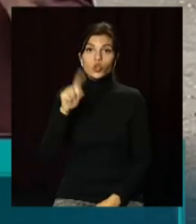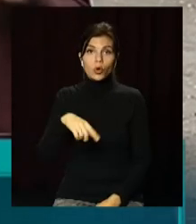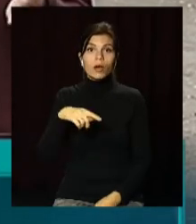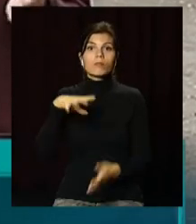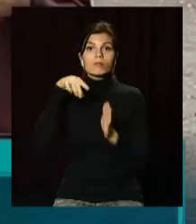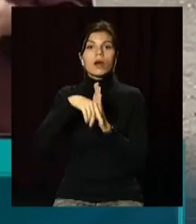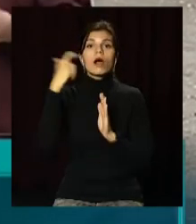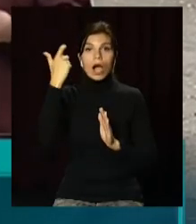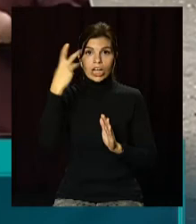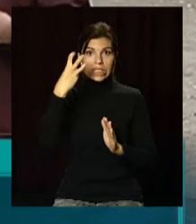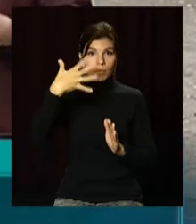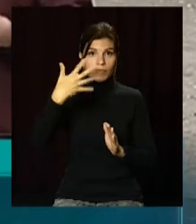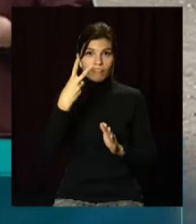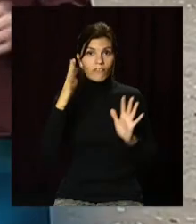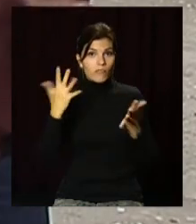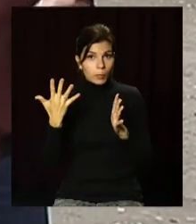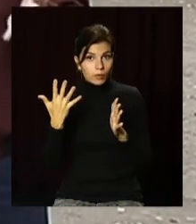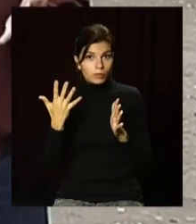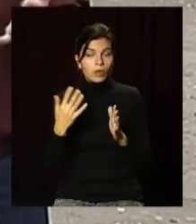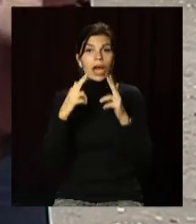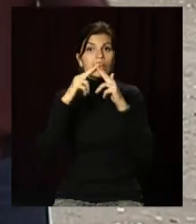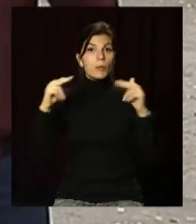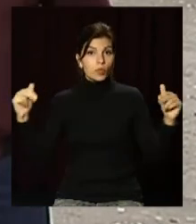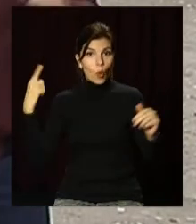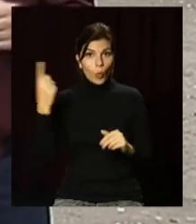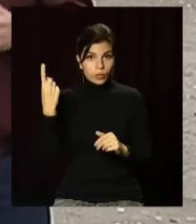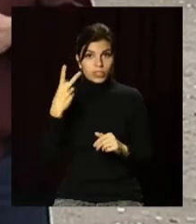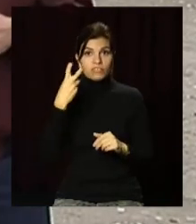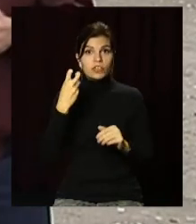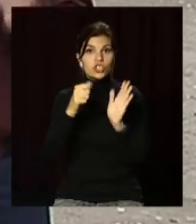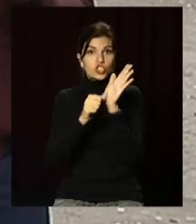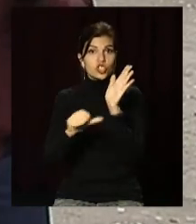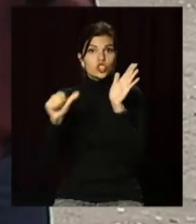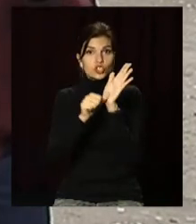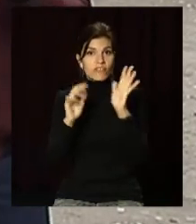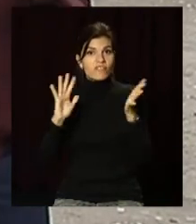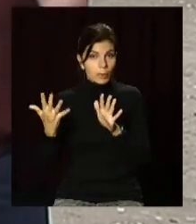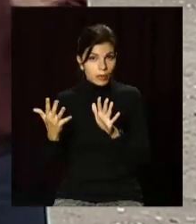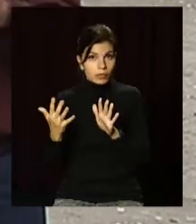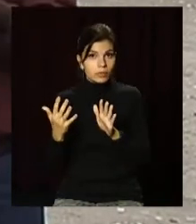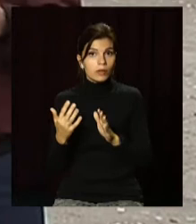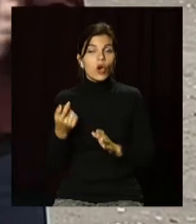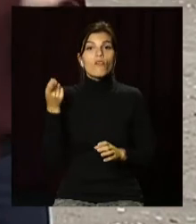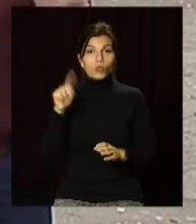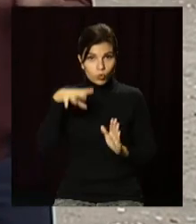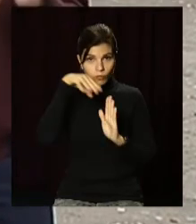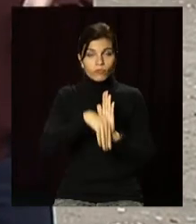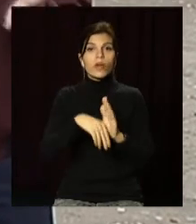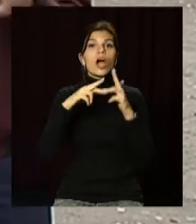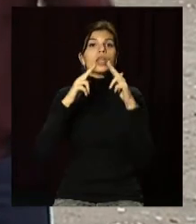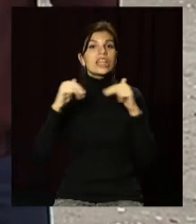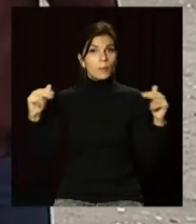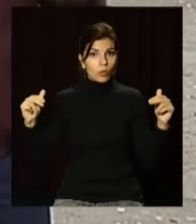місто Харків – 352 випадки. Дніпропетровська область – 266 випадків, в тому числі місто